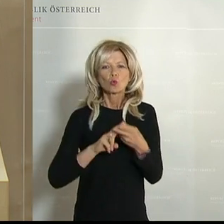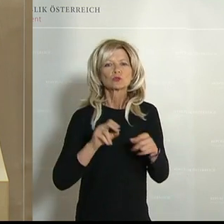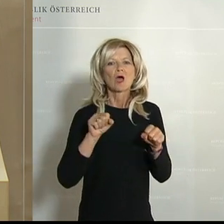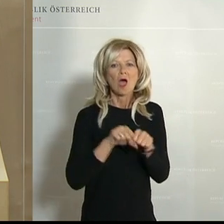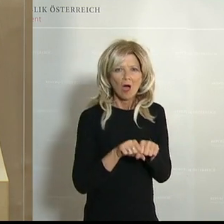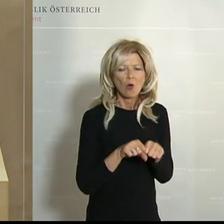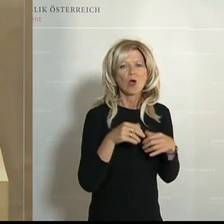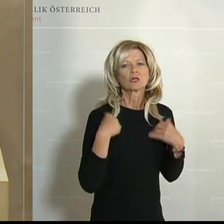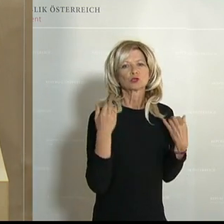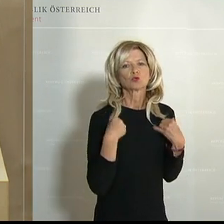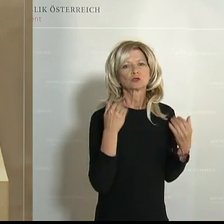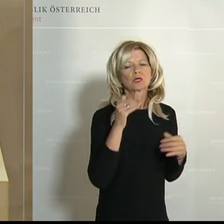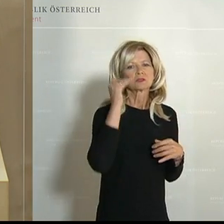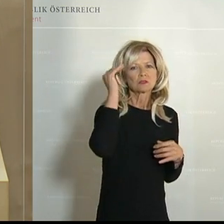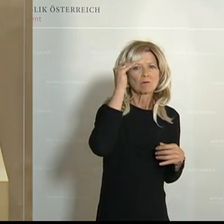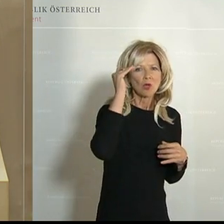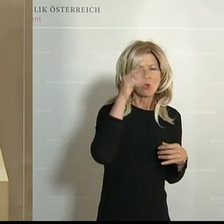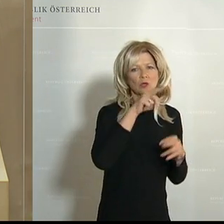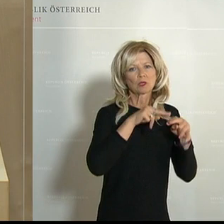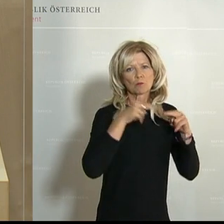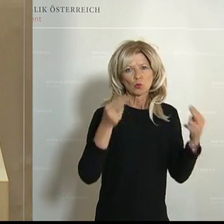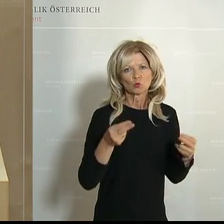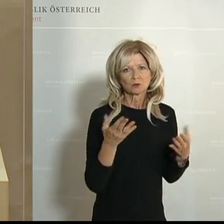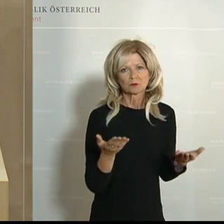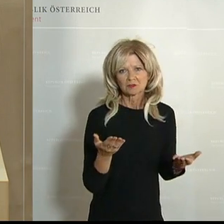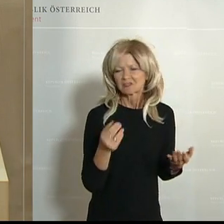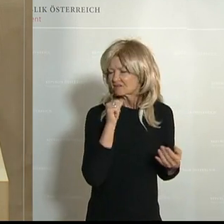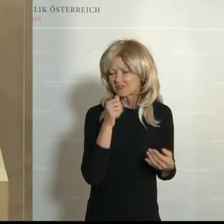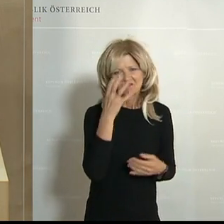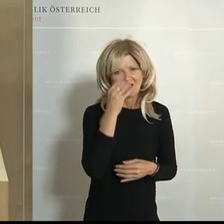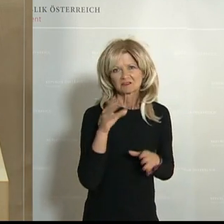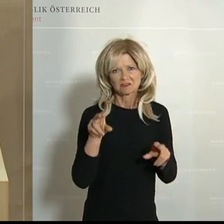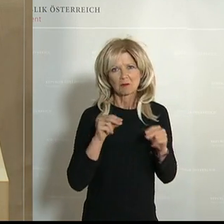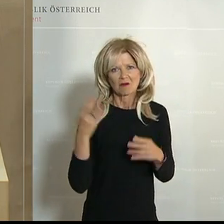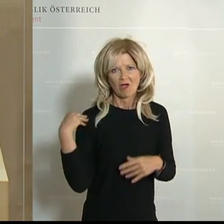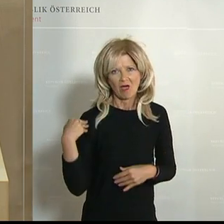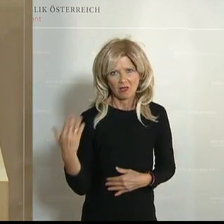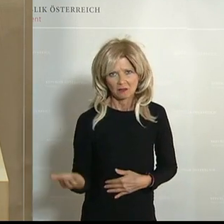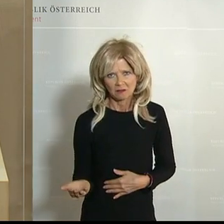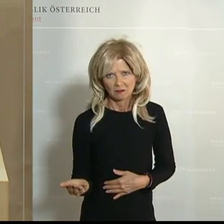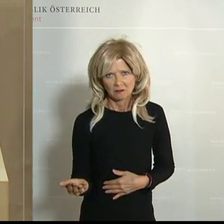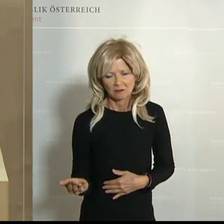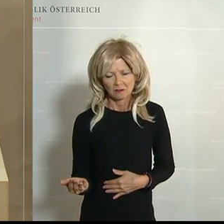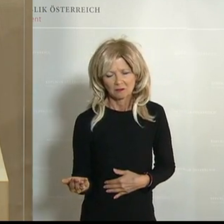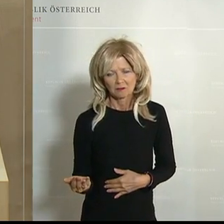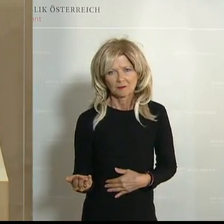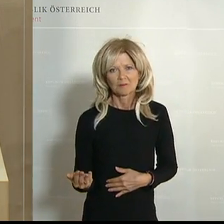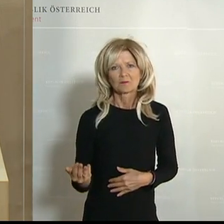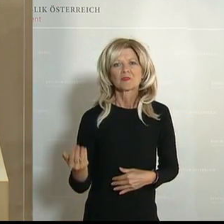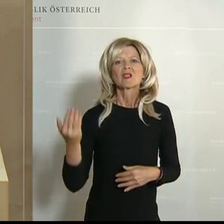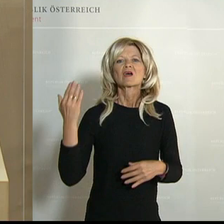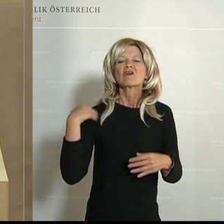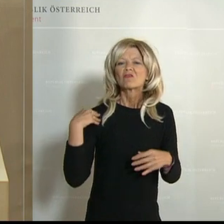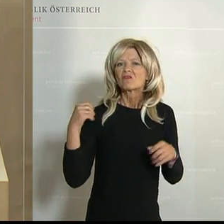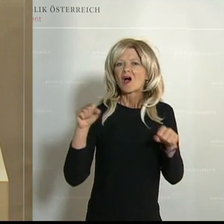Gesundheitsbehörden im Bund, nicht wirklich ernst genommen wurden. Sie wurden in Folge sogar in den Tagen heruntergespielt.